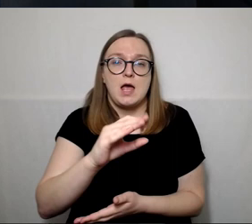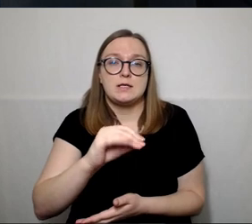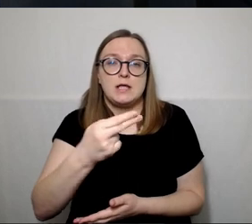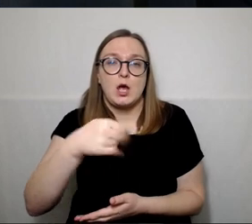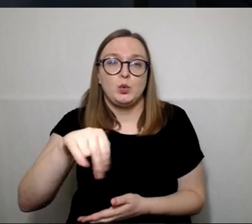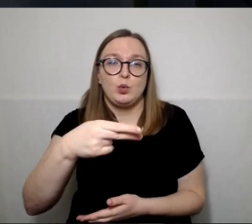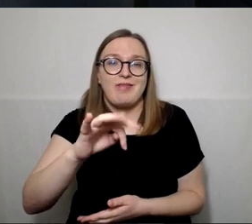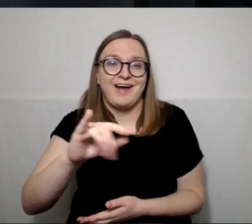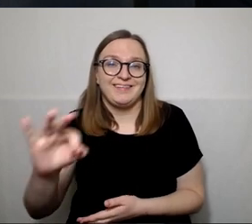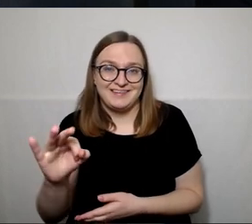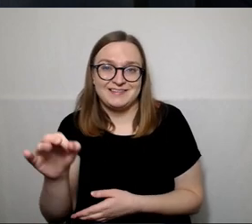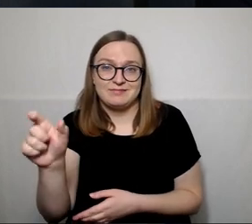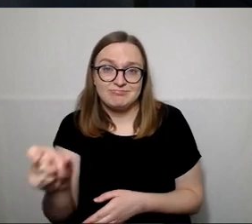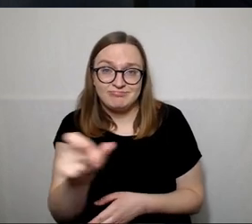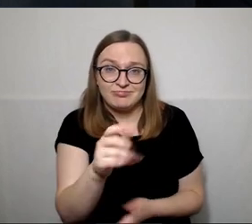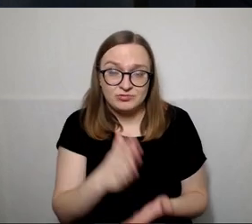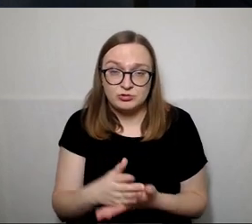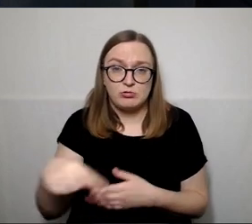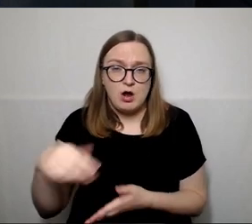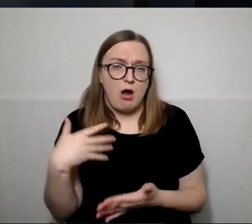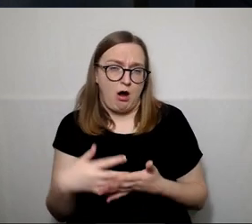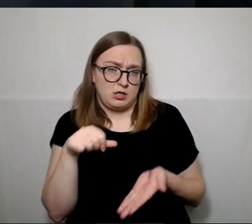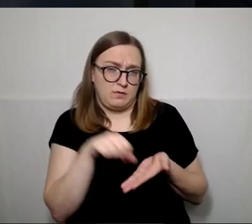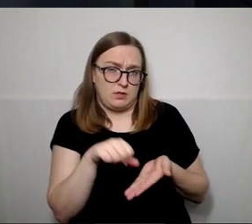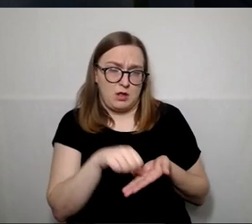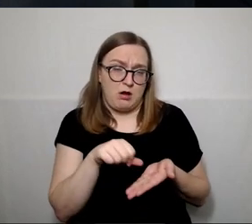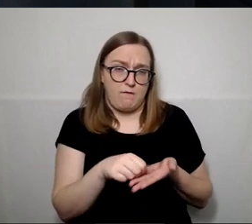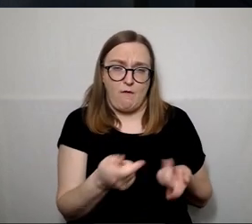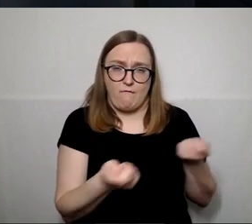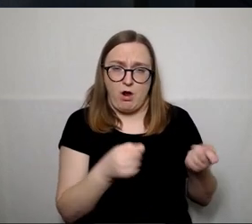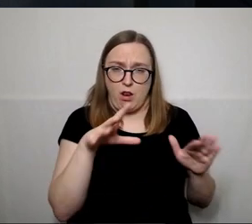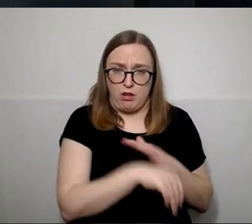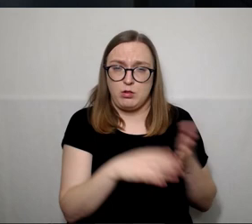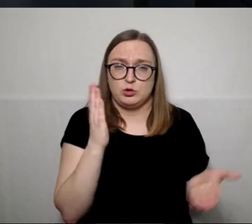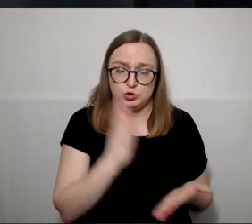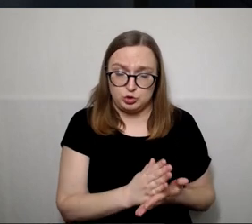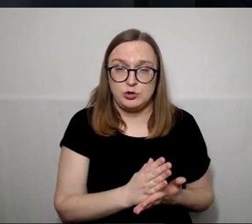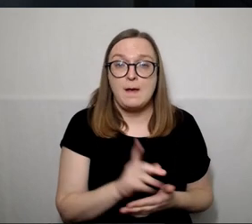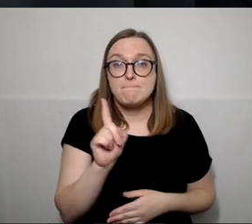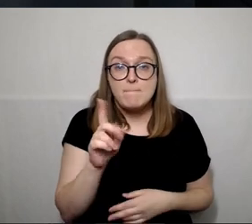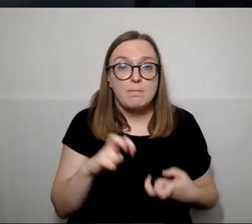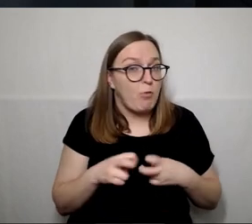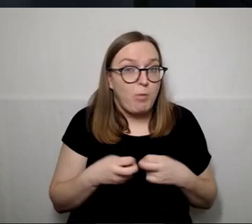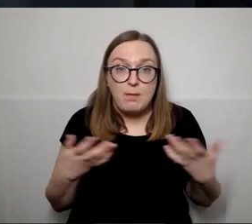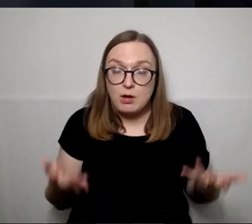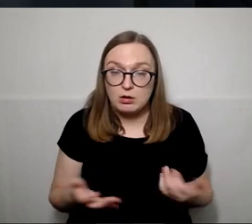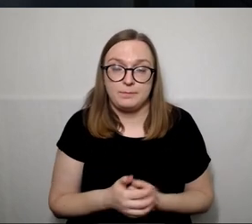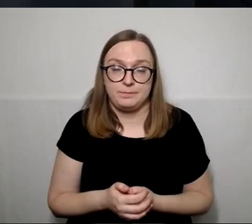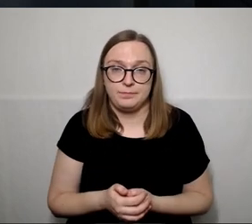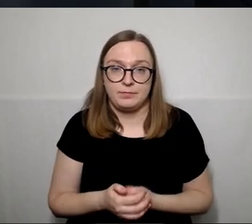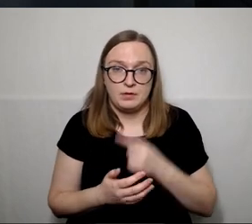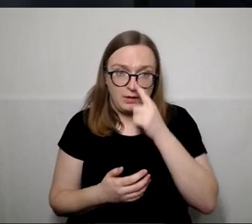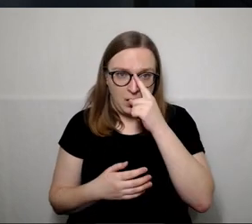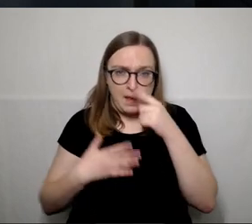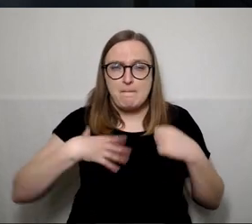kurie mano žiniomis yra aktyviai dalyvaujantis tame valdyme. Tačiau yra problema ta, kad mes kai kada